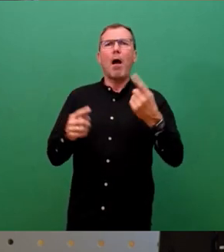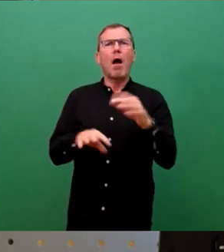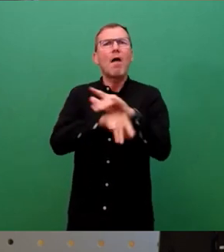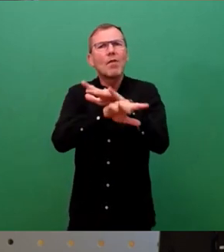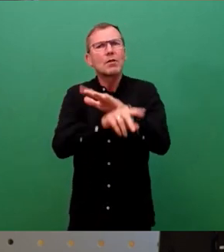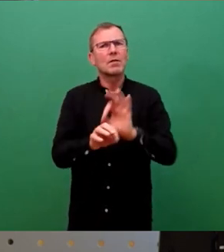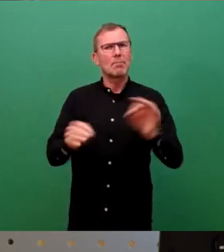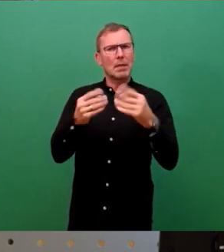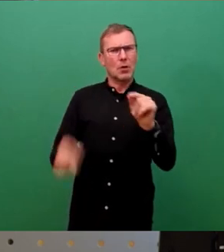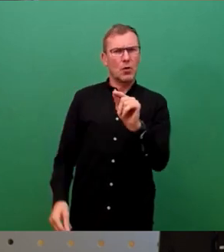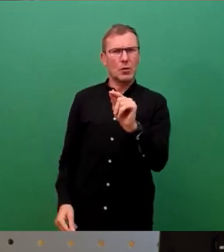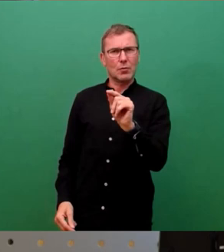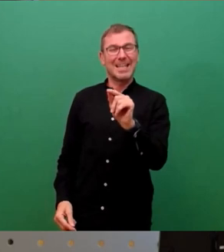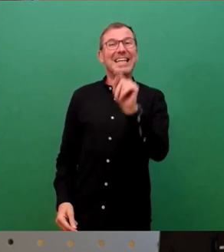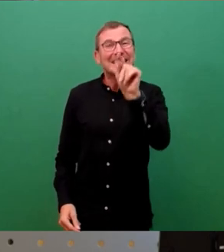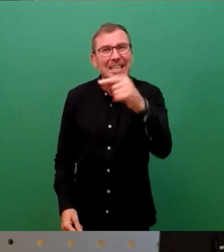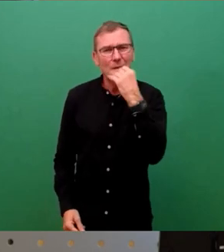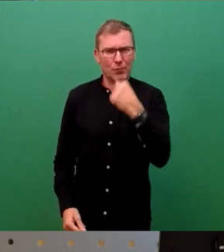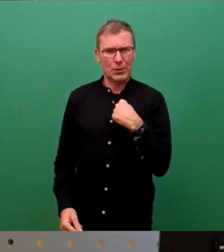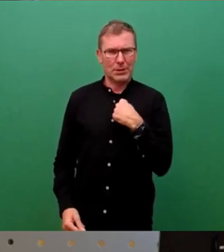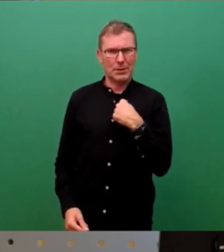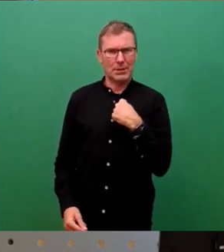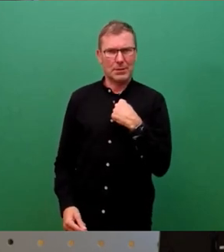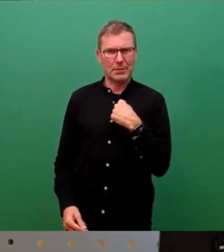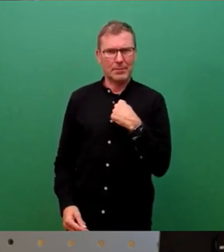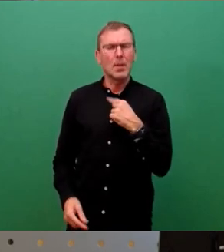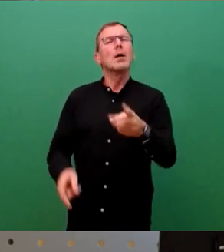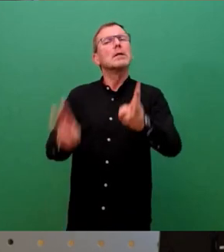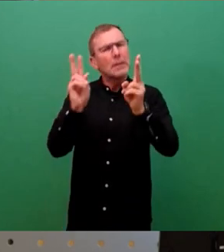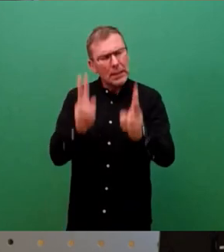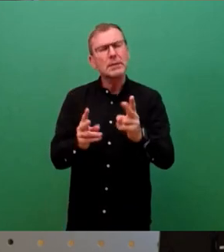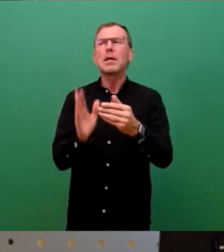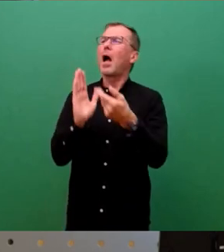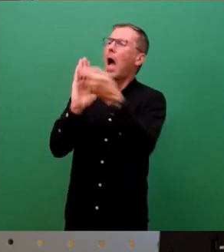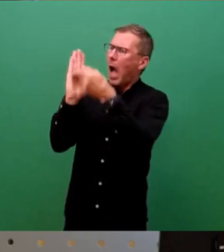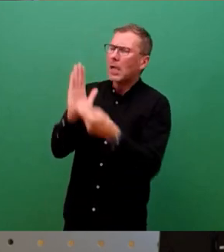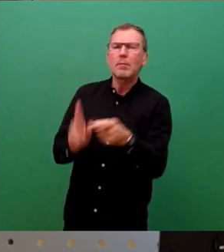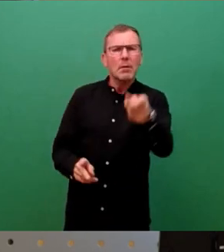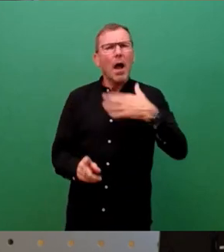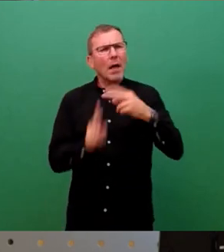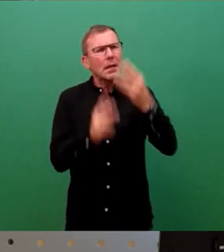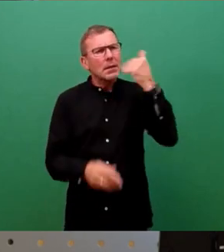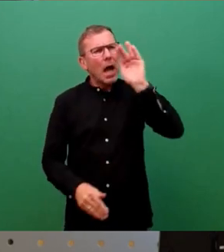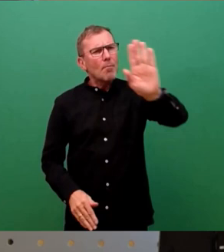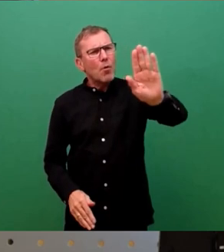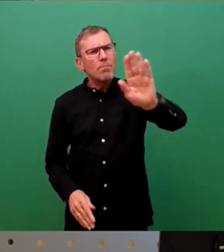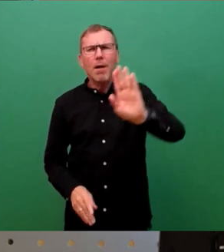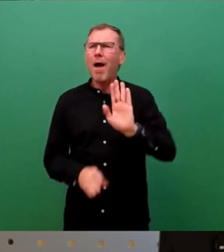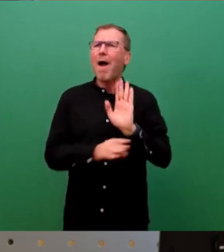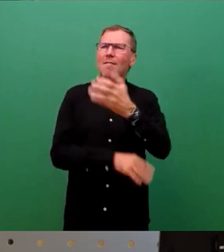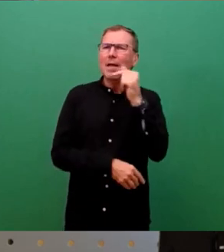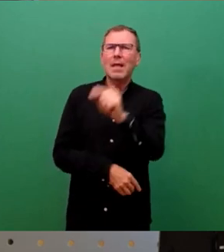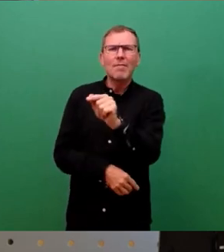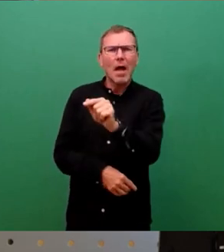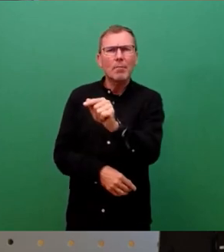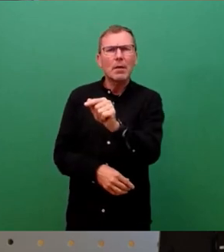Das ist mein Begehr. Also es ist ja richtig, ja, die Argumente, die Sie gebracht haben. Natürlich hat die Fernwärme auch an dieser Stelle